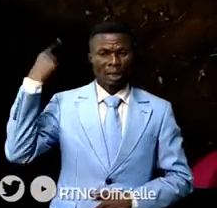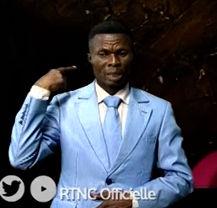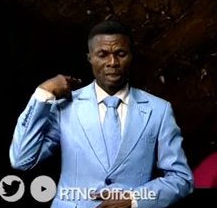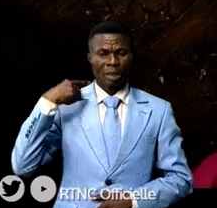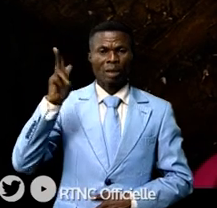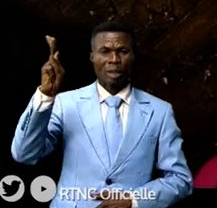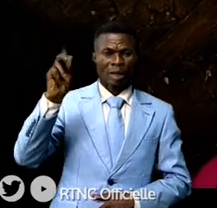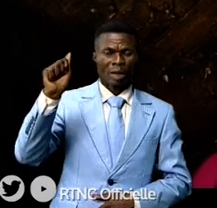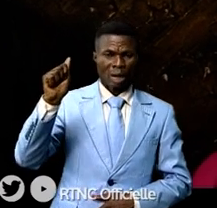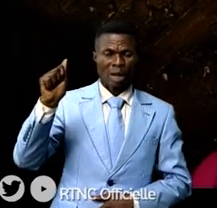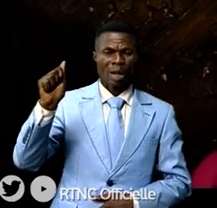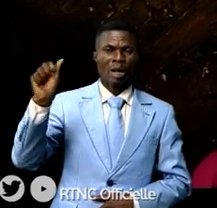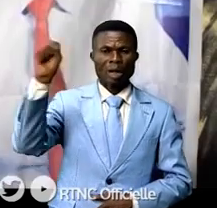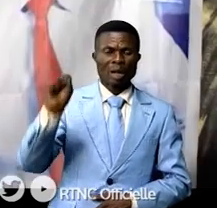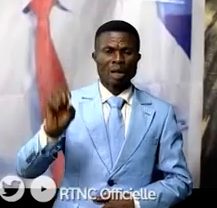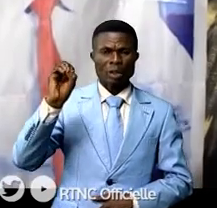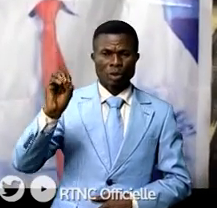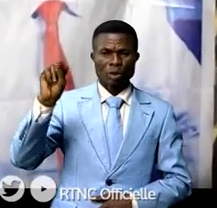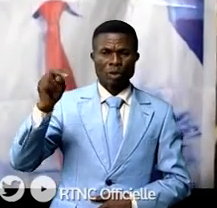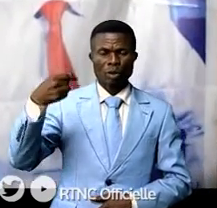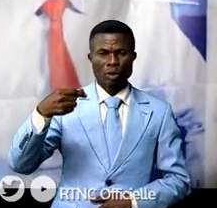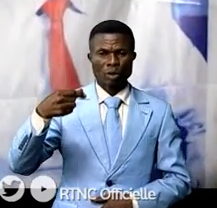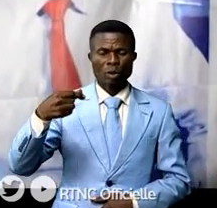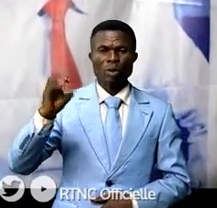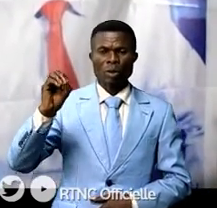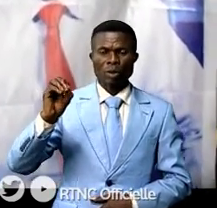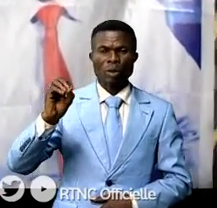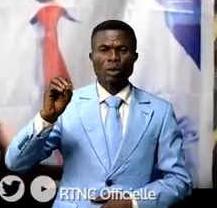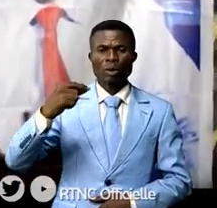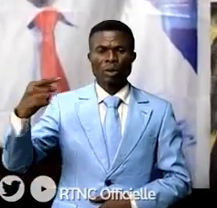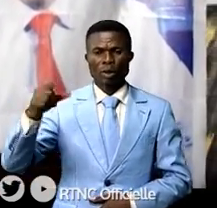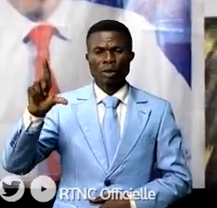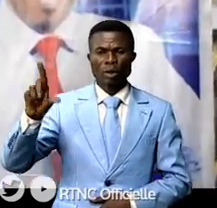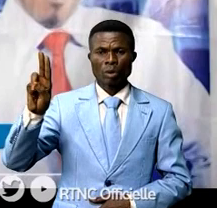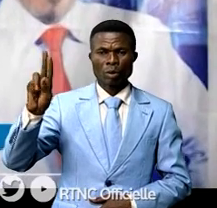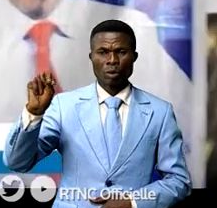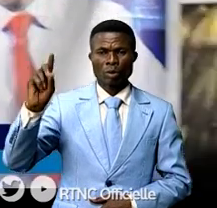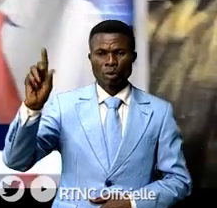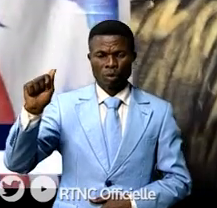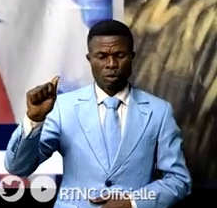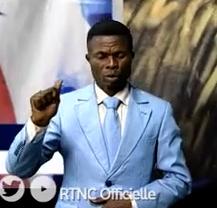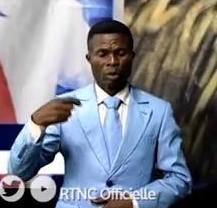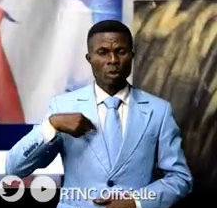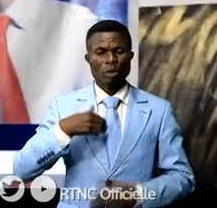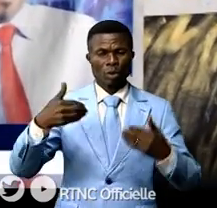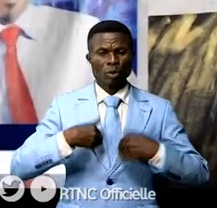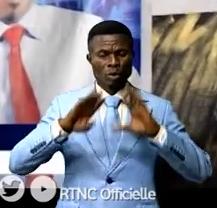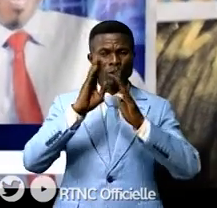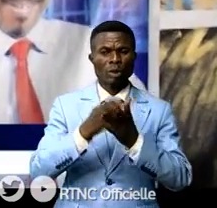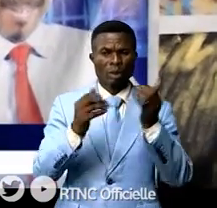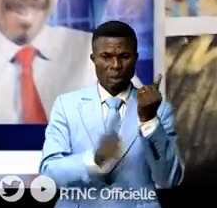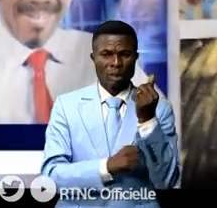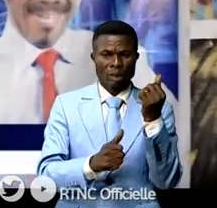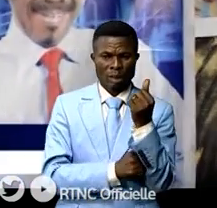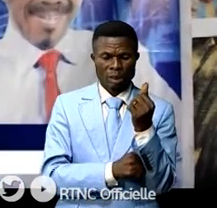Kassongolunda ne sont pas en reste Nous avons avec toute cette population adhéré à l